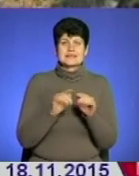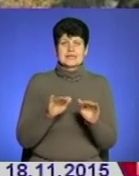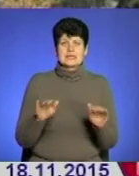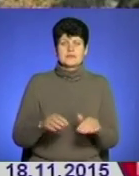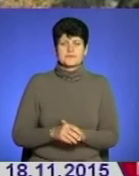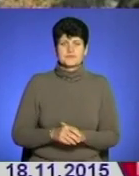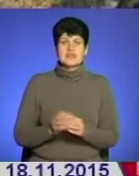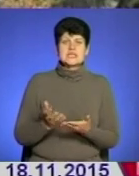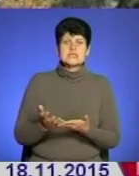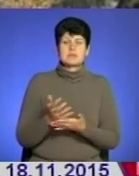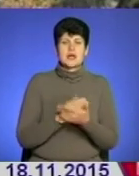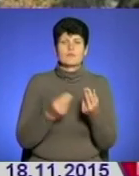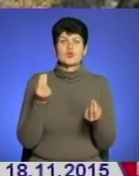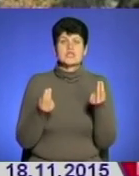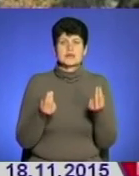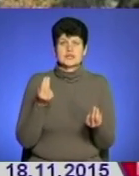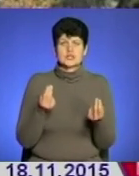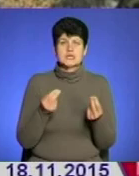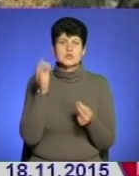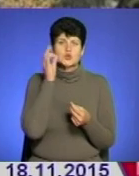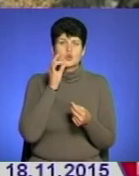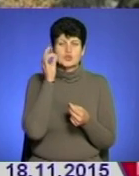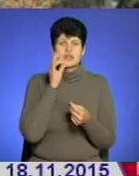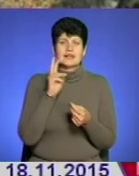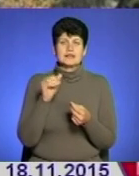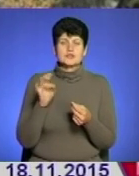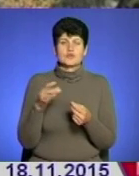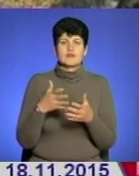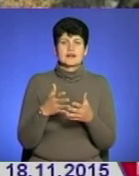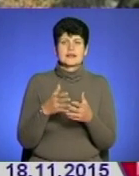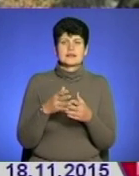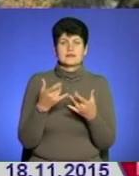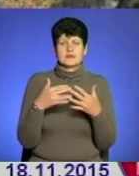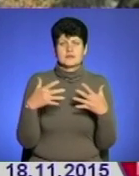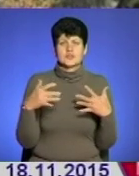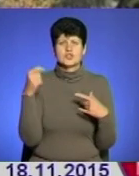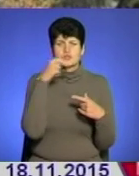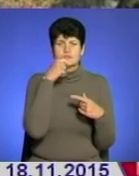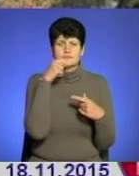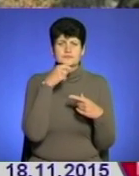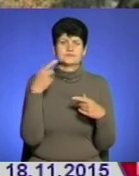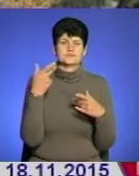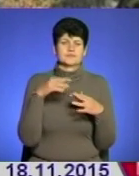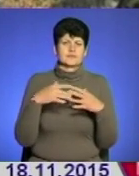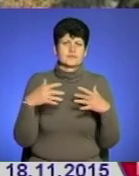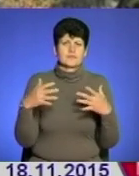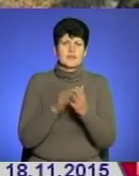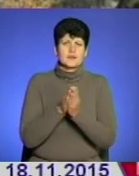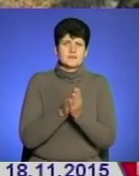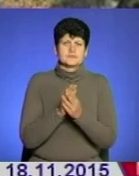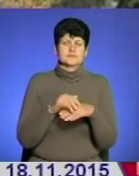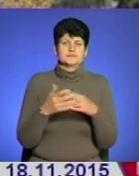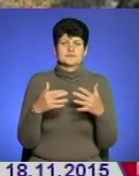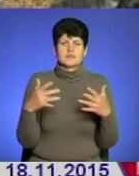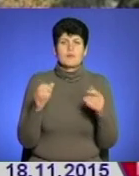Збираємо іграшки, солодощі, канцтовари і засоби особистої гігієни. Тобто все це можна приносити в ті самі храми